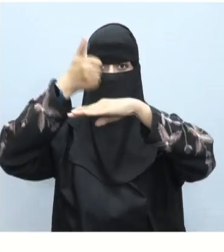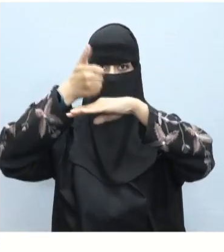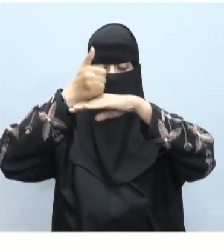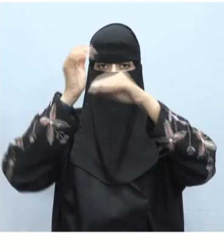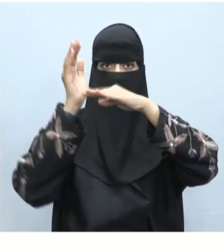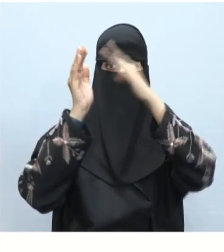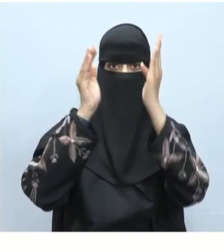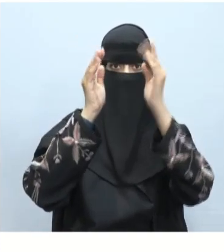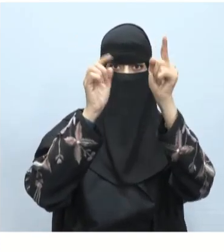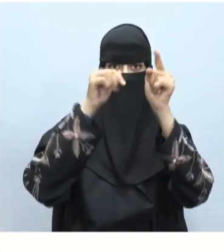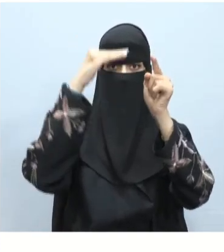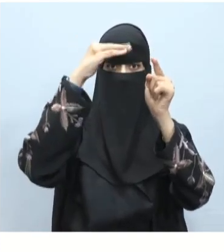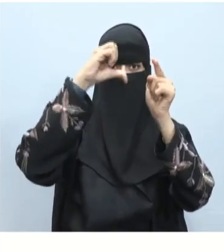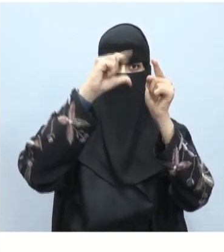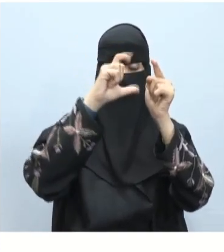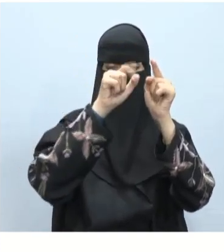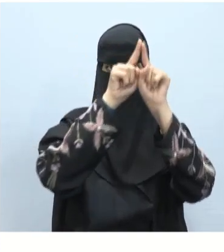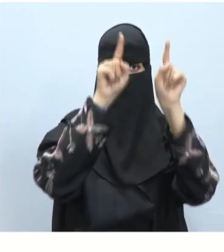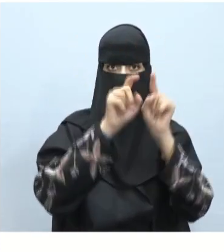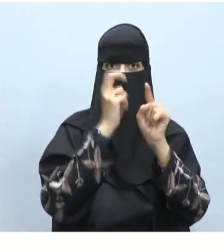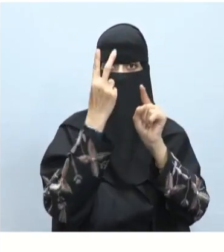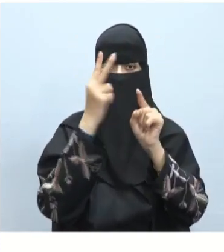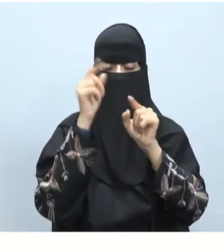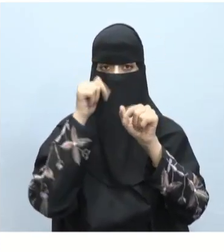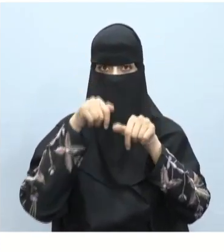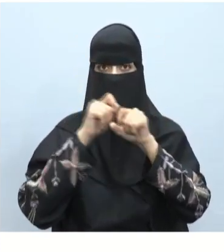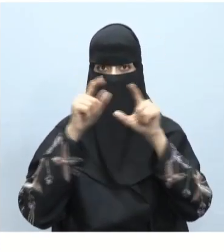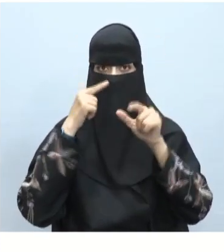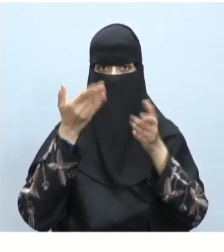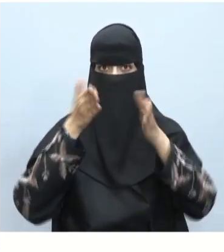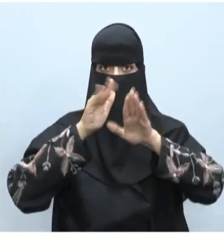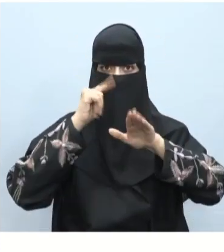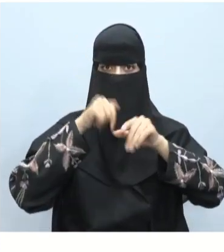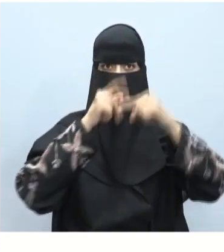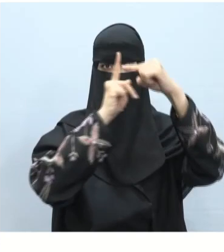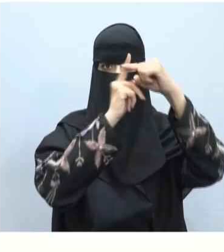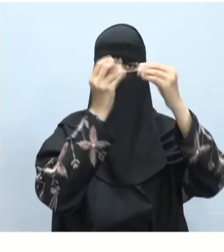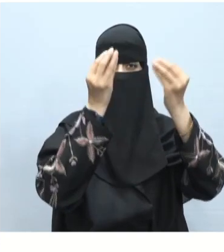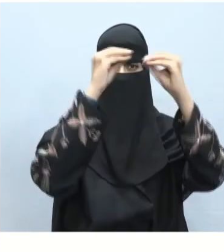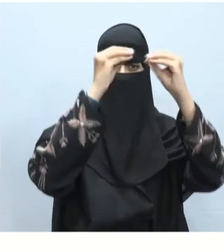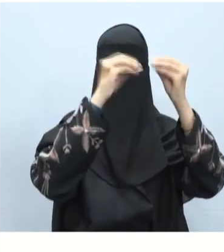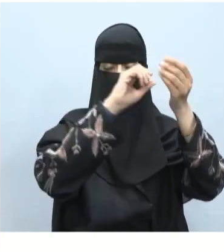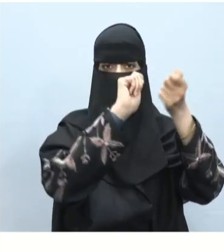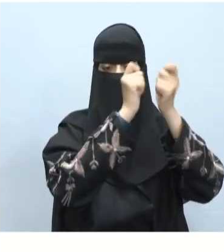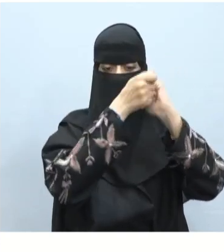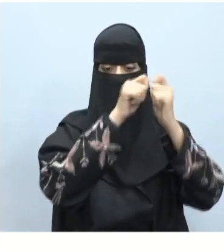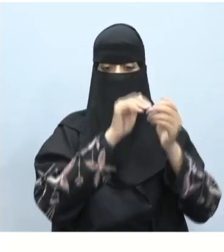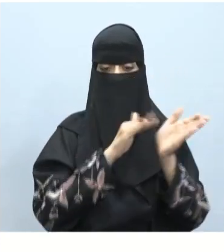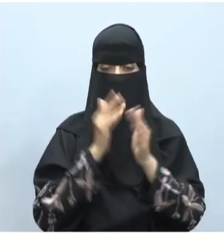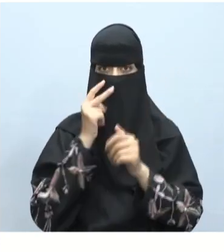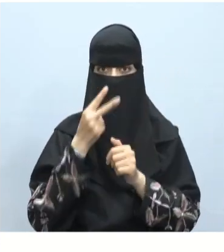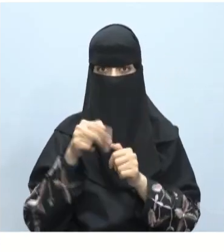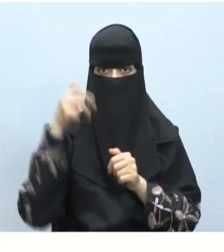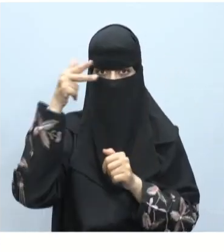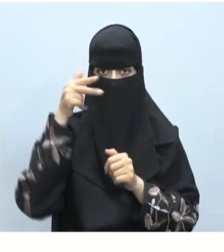الرئيسية بمجرد إنشاء صفحتين ستلاحظ أو أكثر من الصفحات يمكنك التبديل بين هاتين الصفحتين